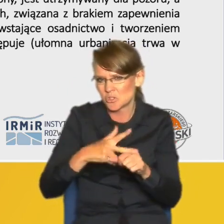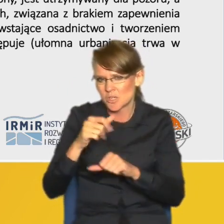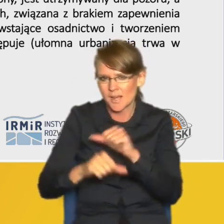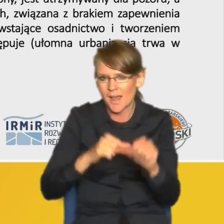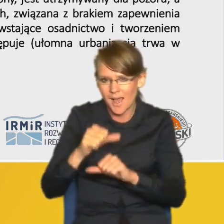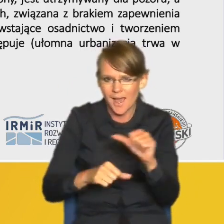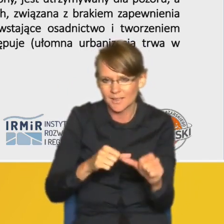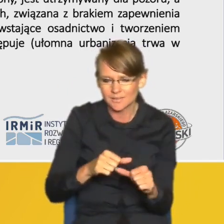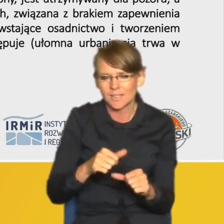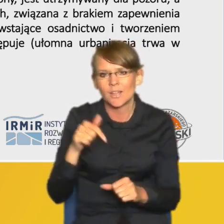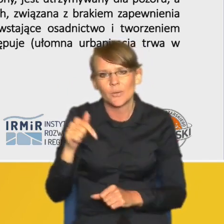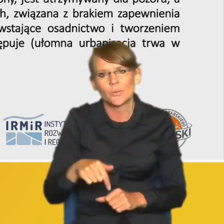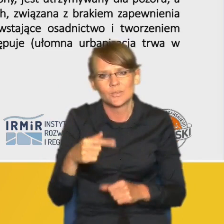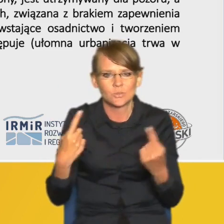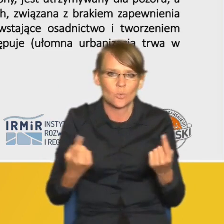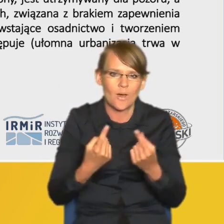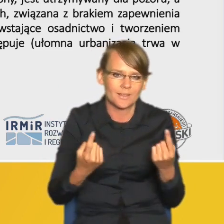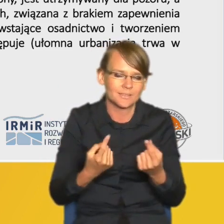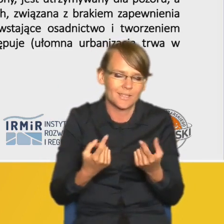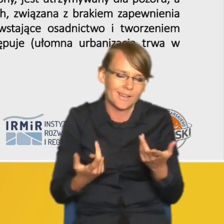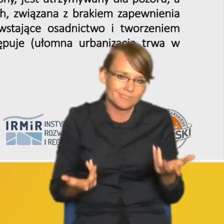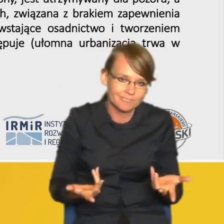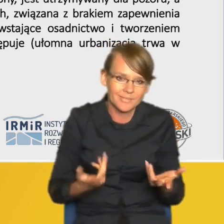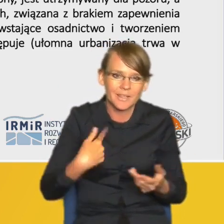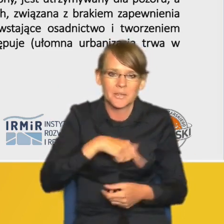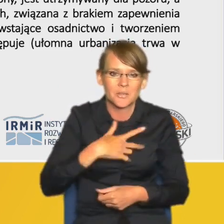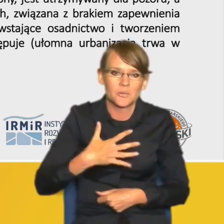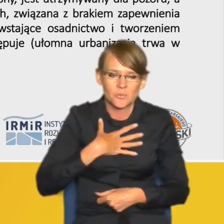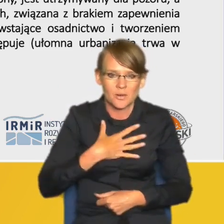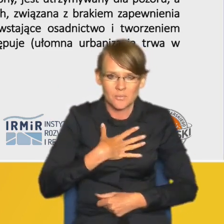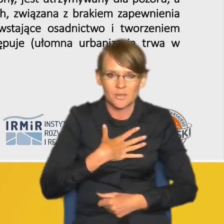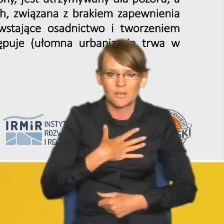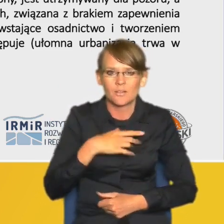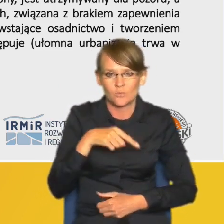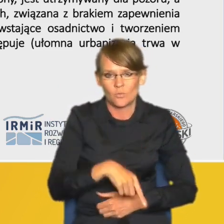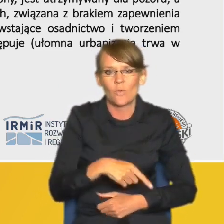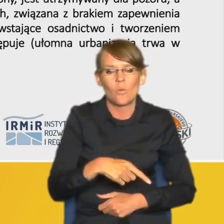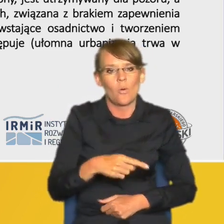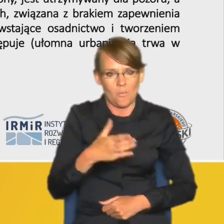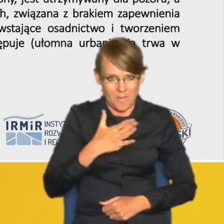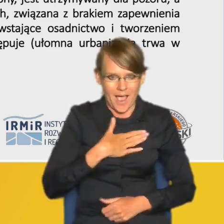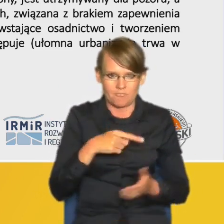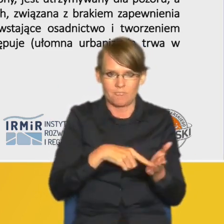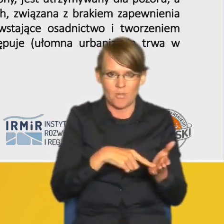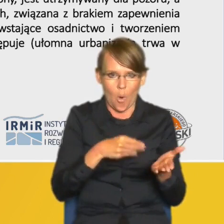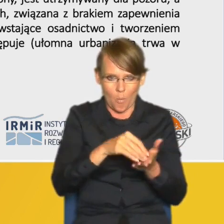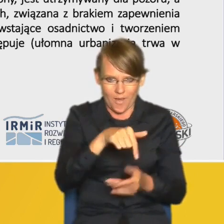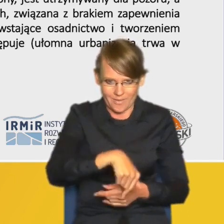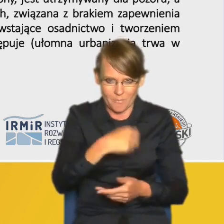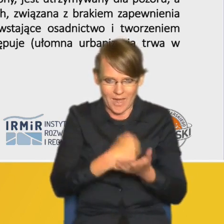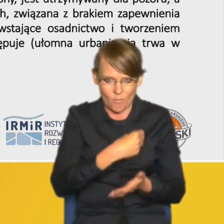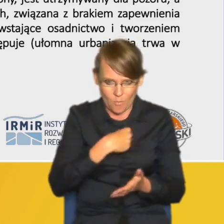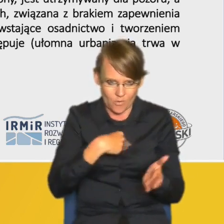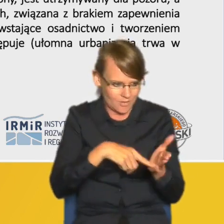fikcji która daje nam poczucie iż tego typu instytucja również w prawie polskim jest natomiast nikt nie